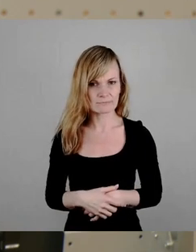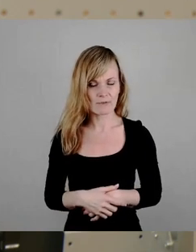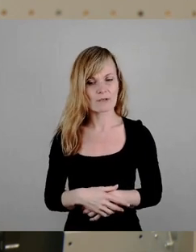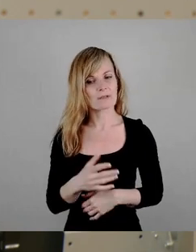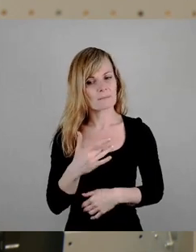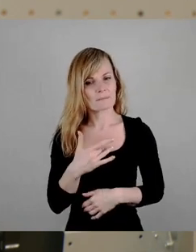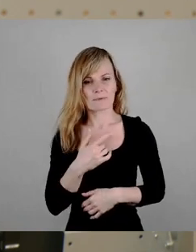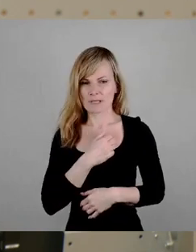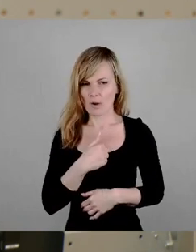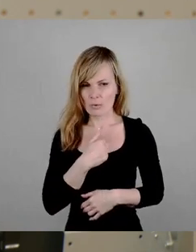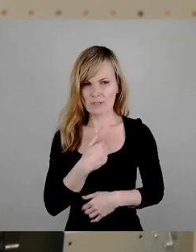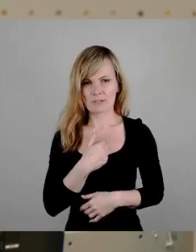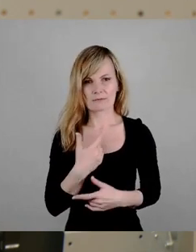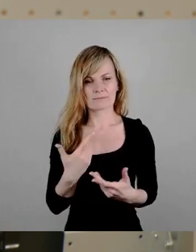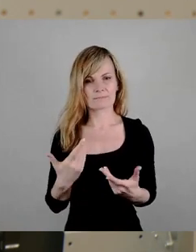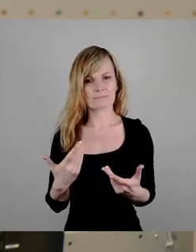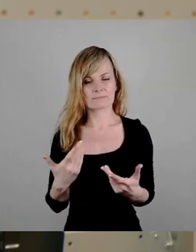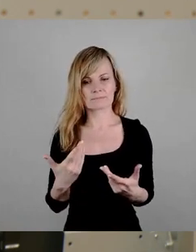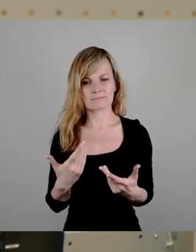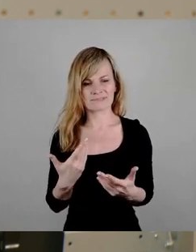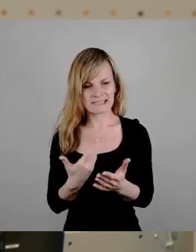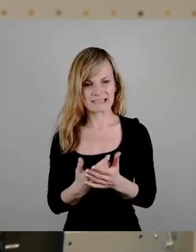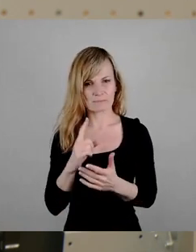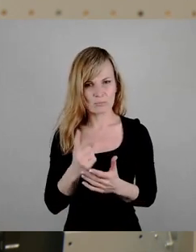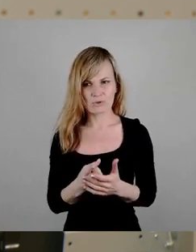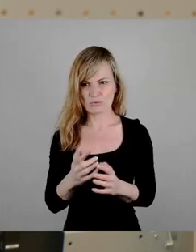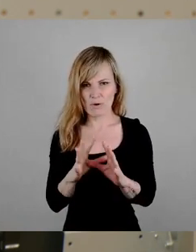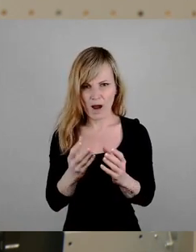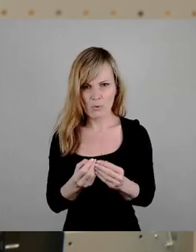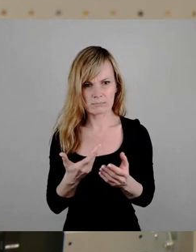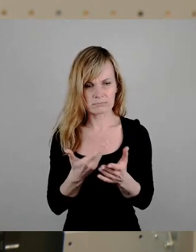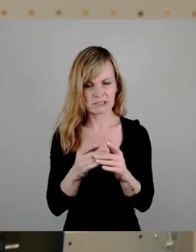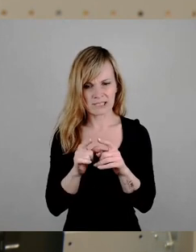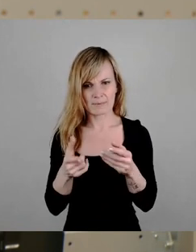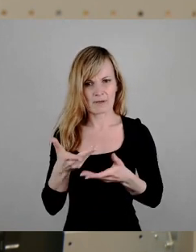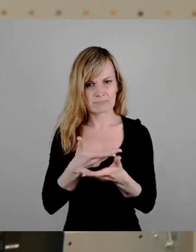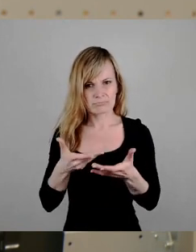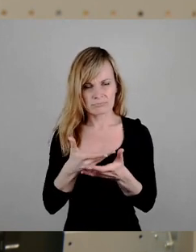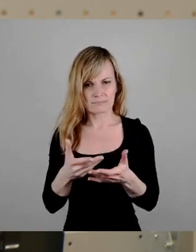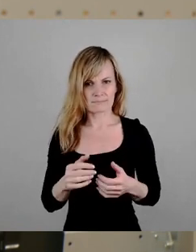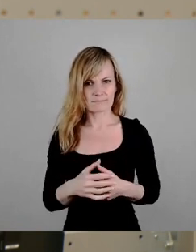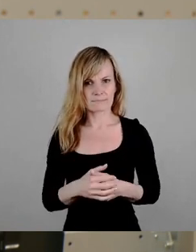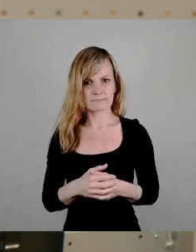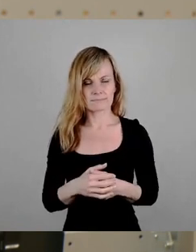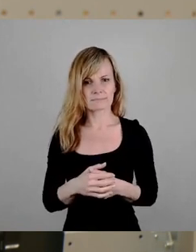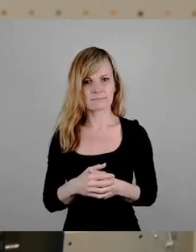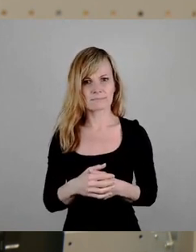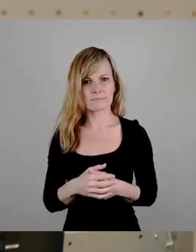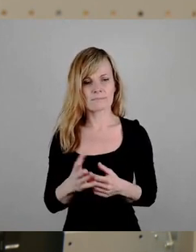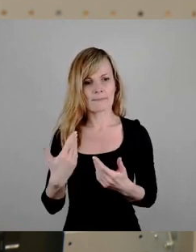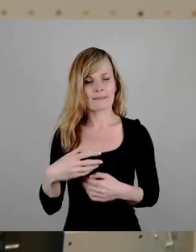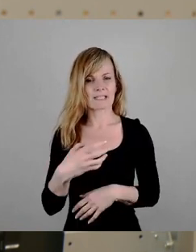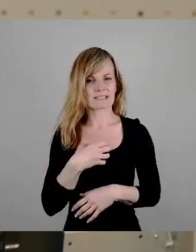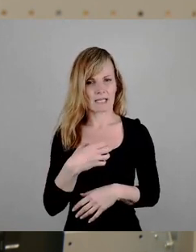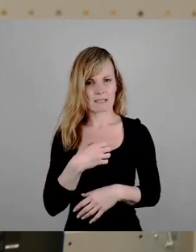überhaupt darüber reden müssen. Es ist eine Deklaration, hat Dresden gemacht, sich zum sicheren